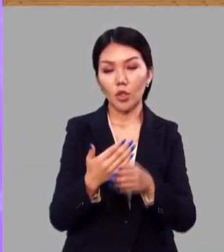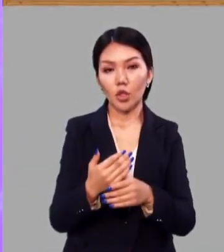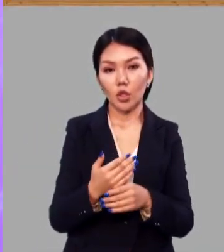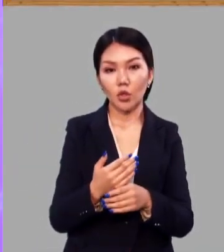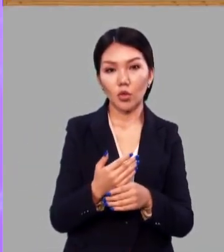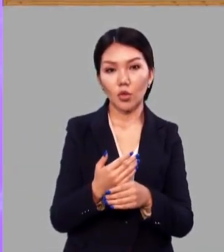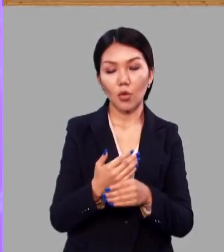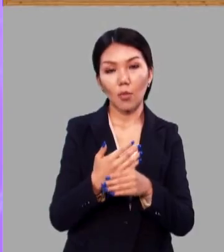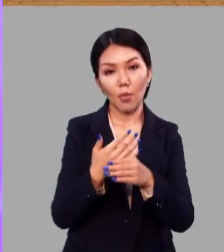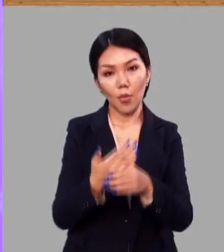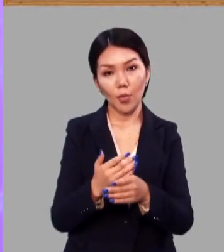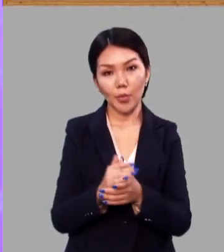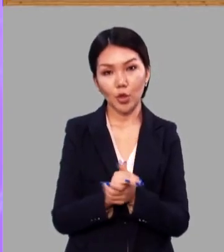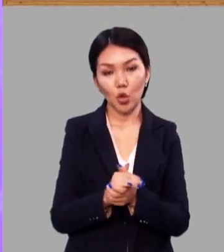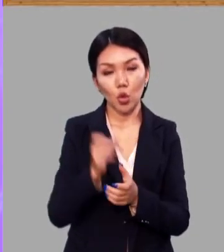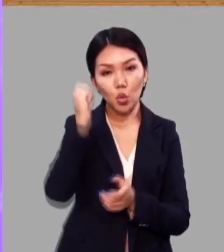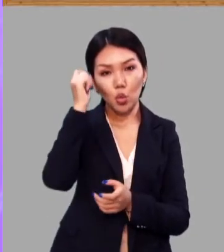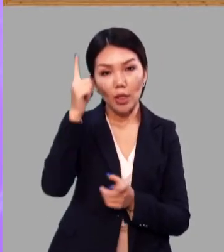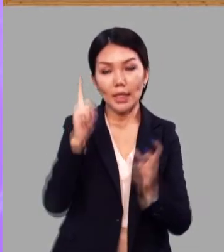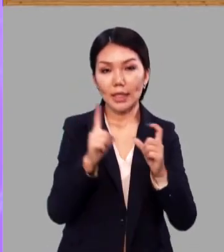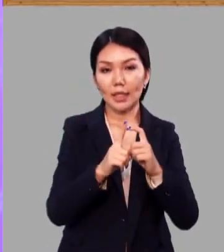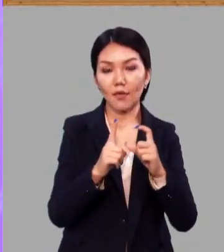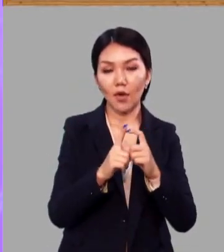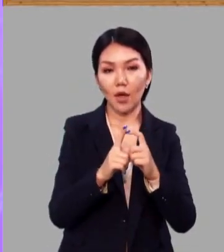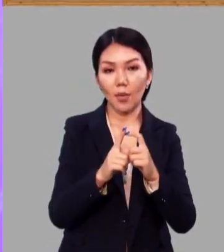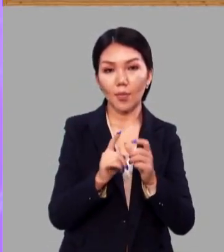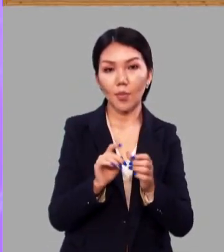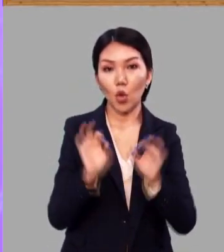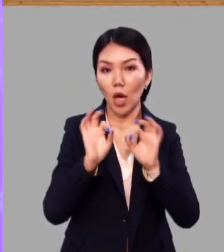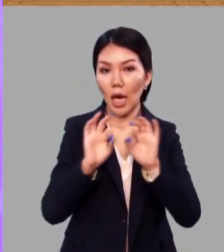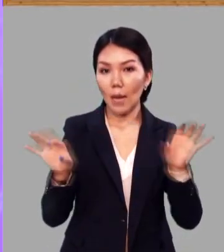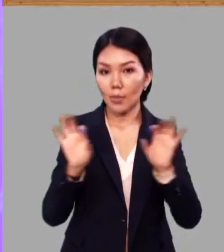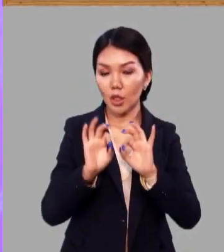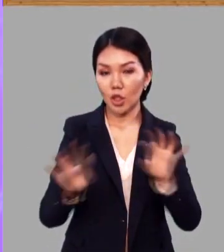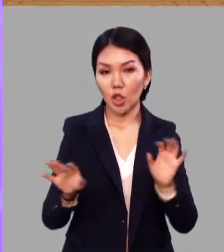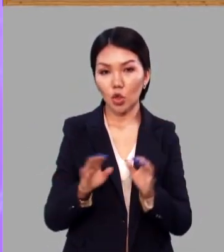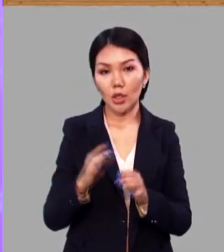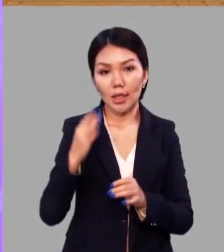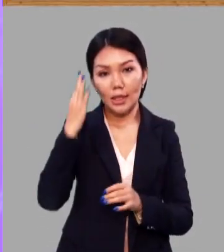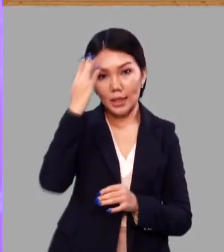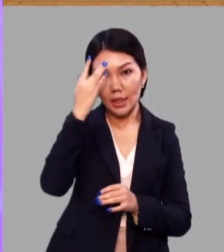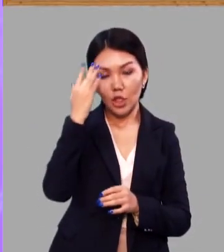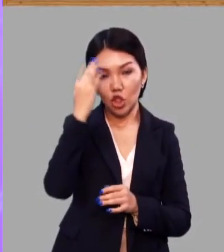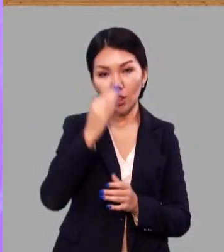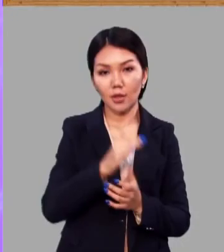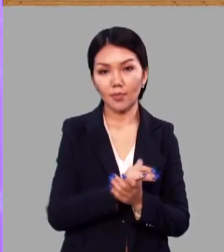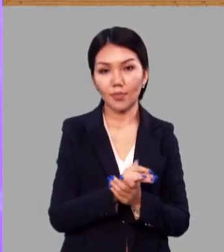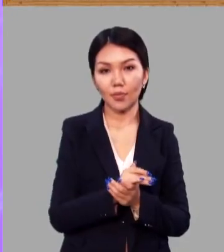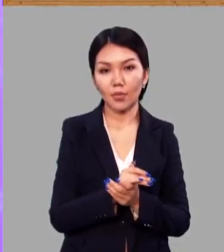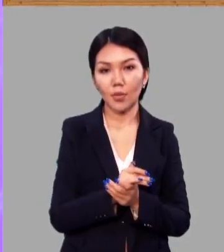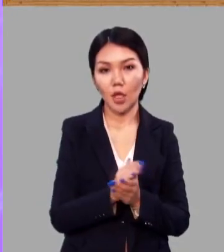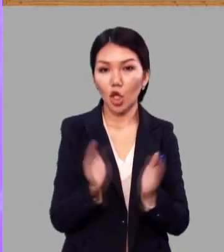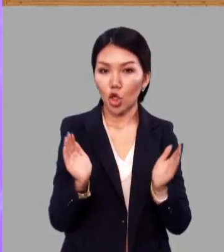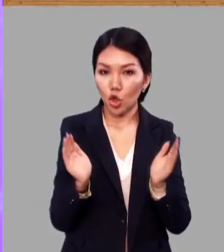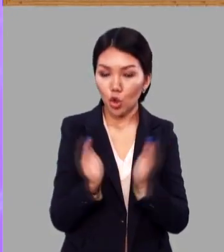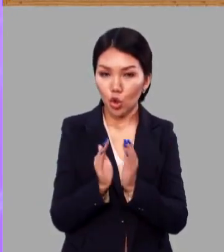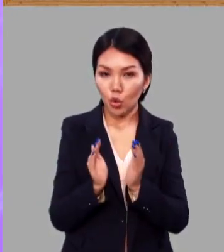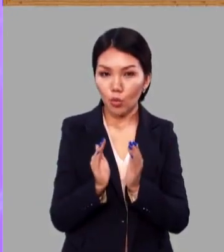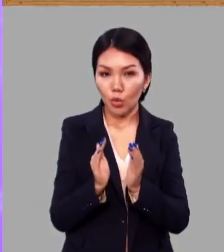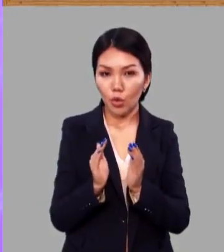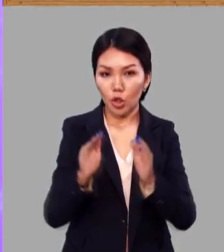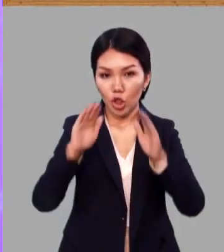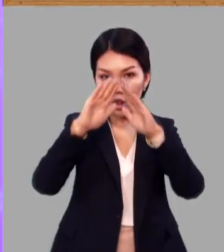подсказок. Узнайте слова по описанию их значения. Небольшой